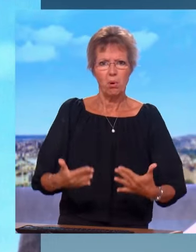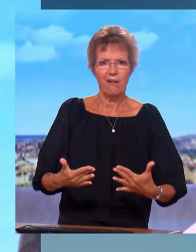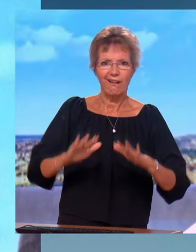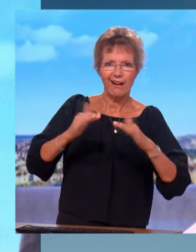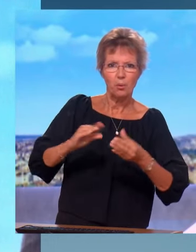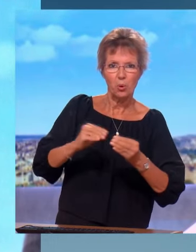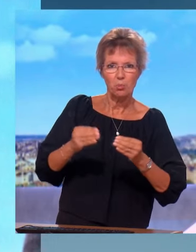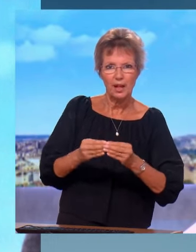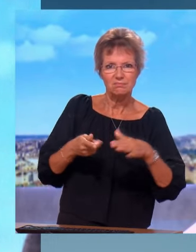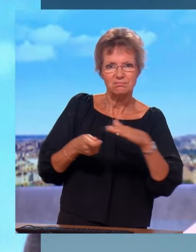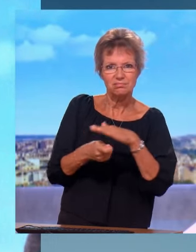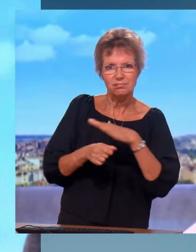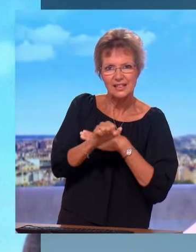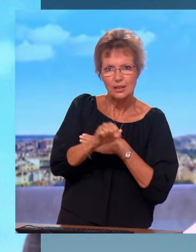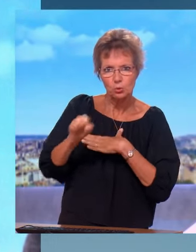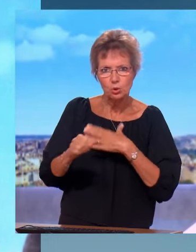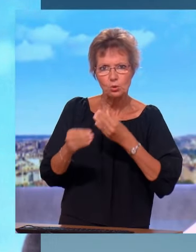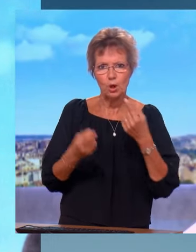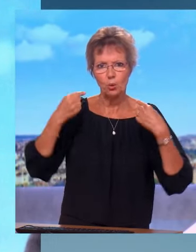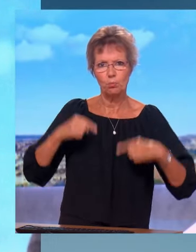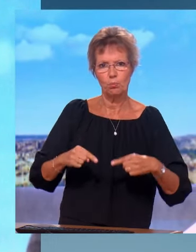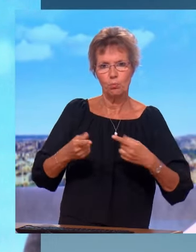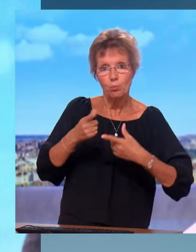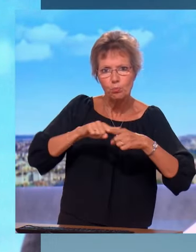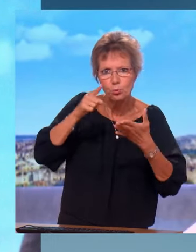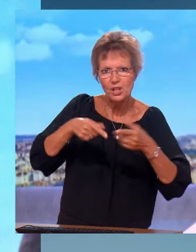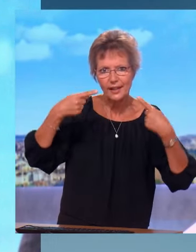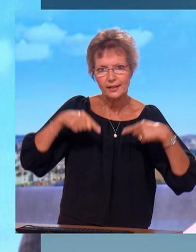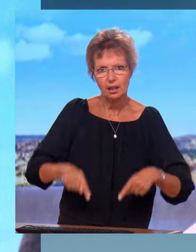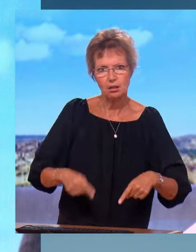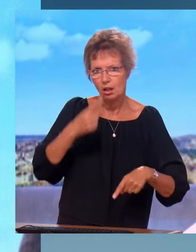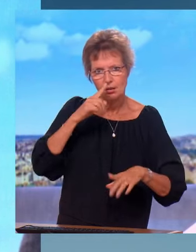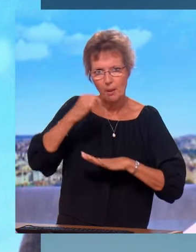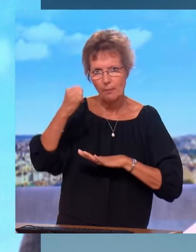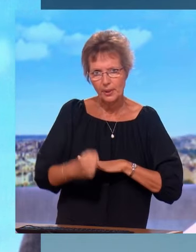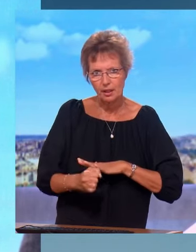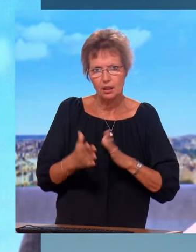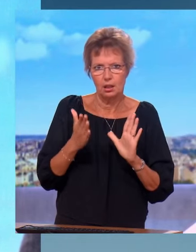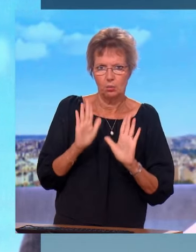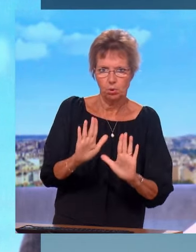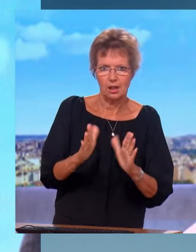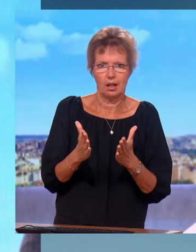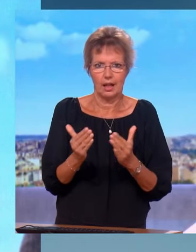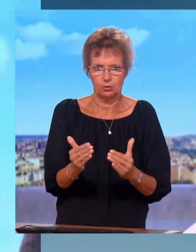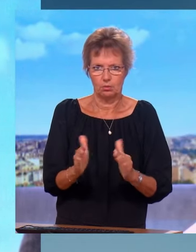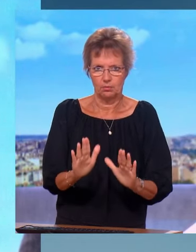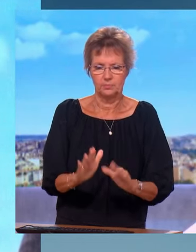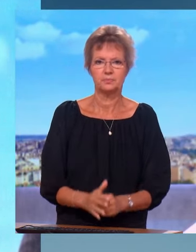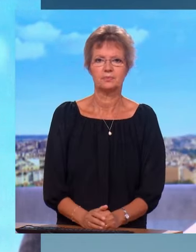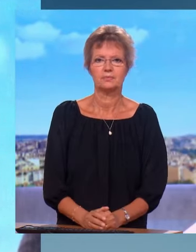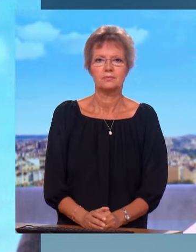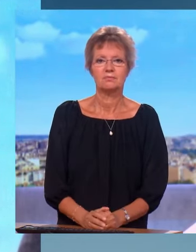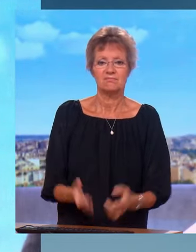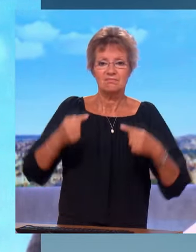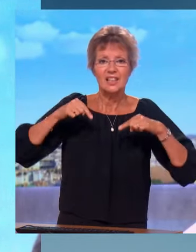sociale ou sur le budget de l'État, un mauvais coup porté aux Français. Donc on va attendre exactement ce qu'il en est. Pourquoi ? Parce que